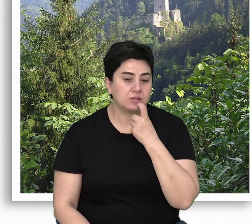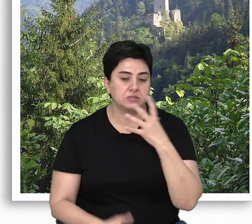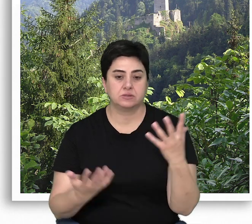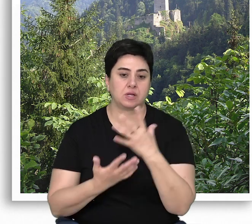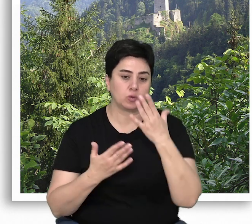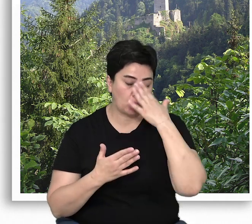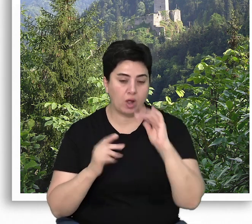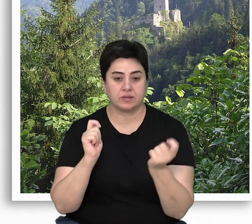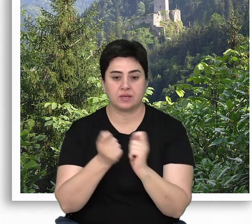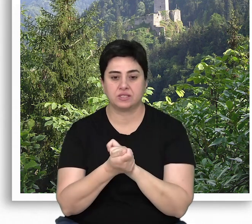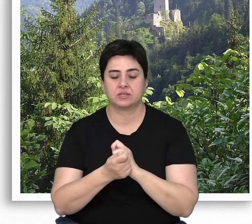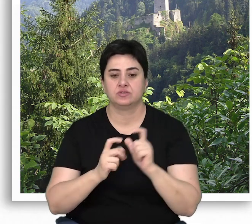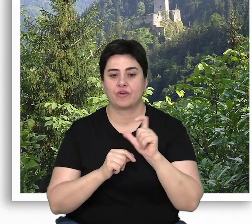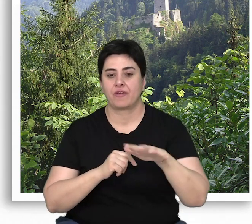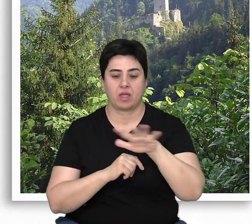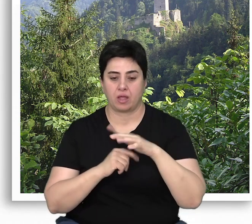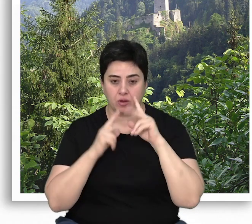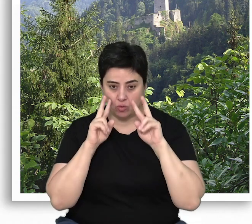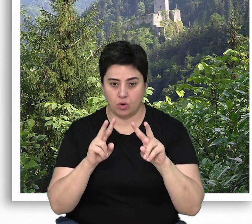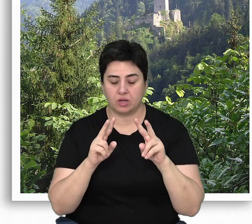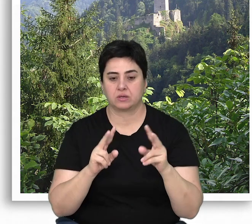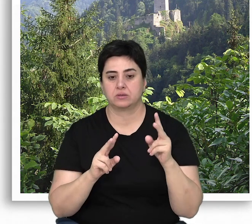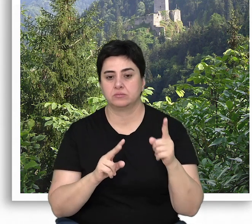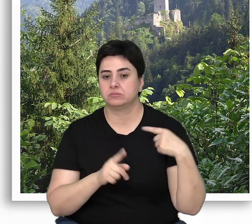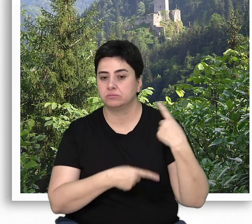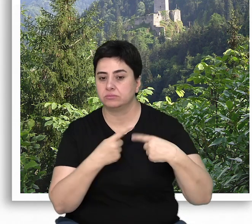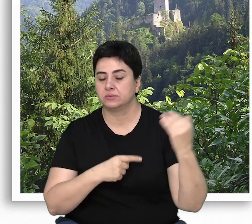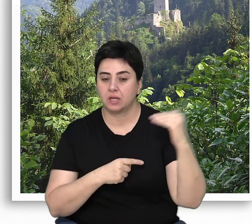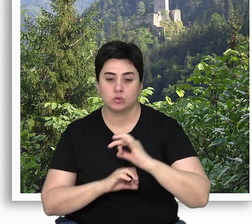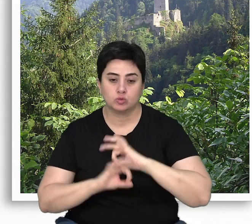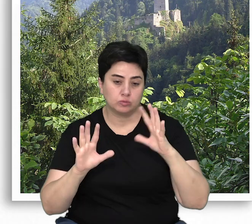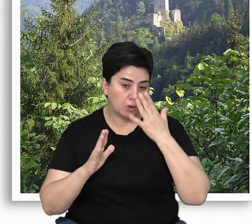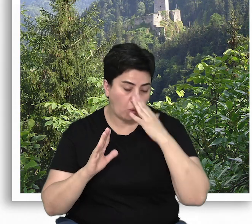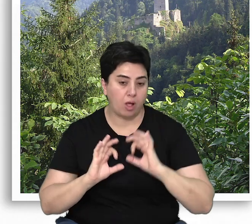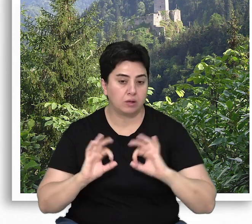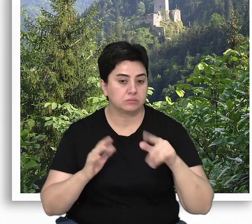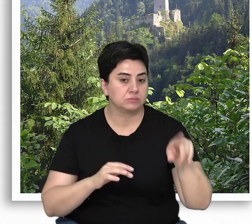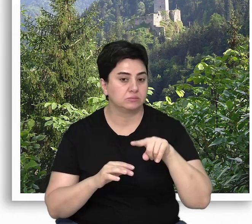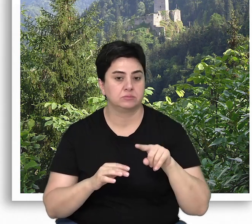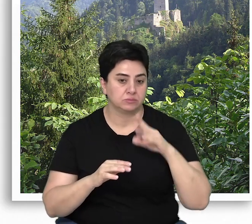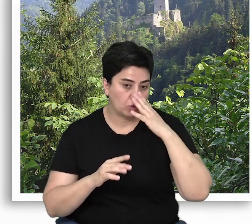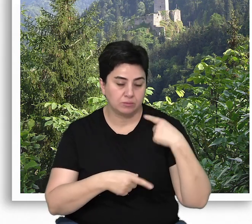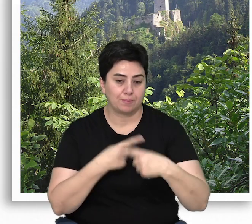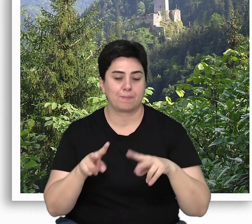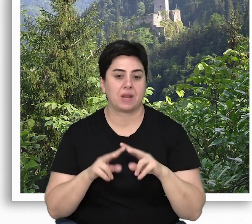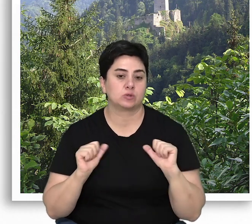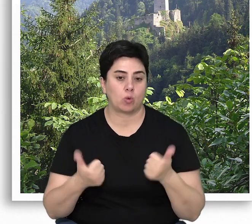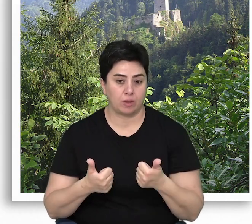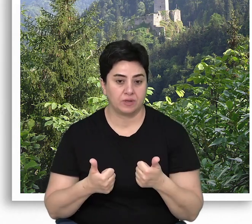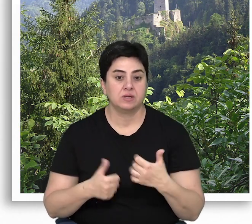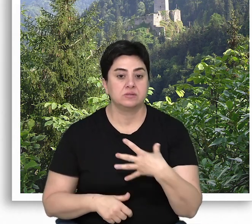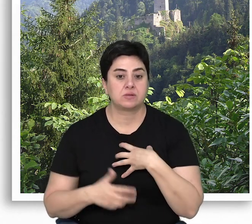Binlerce yıldır doğanın değişen çevre koşullarından süzülerek gelmiş bu doğa harikaları, aslında birer ekolojik miras.